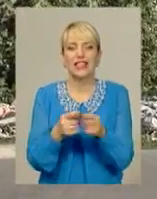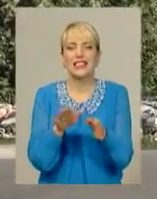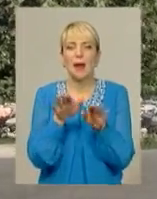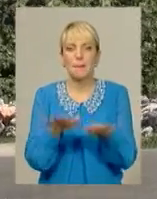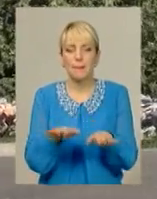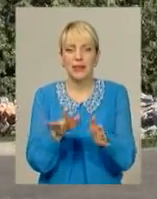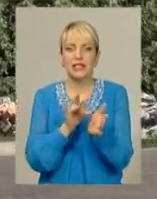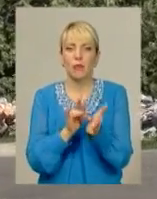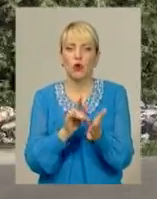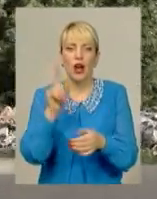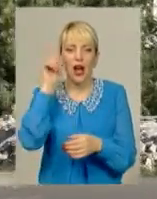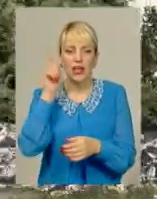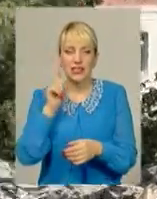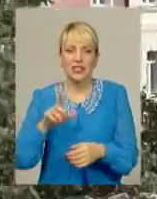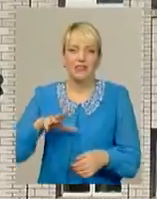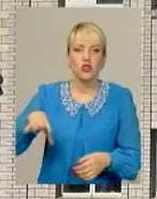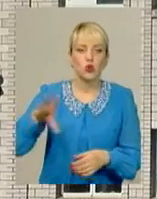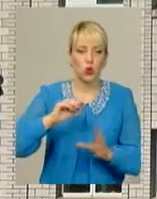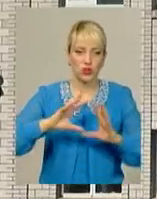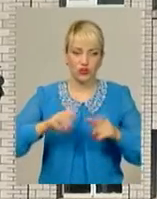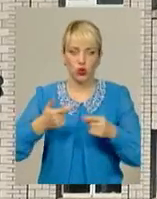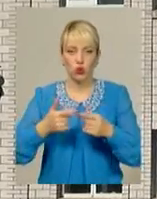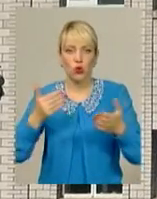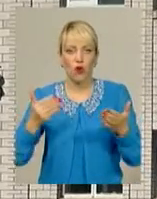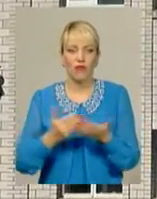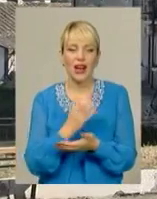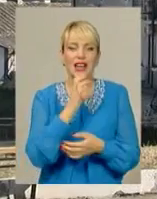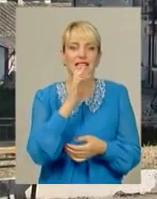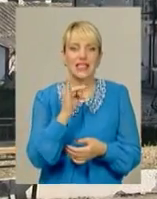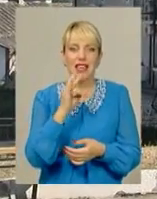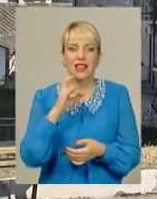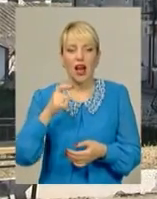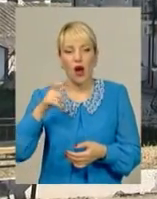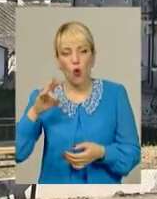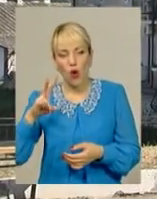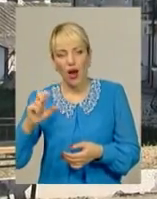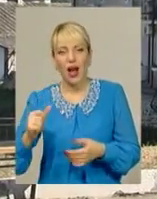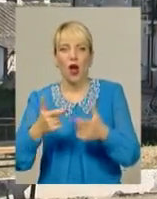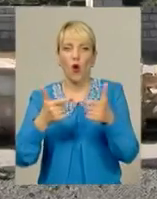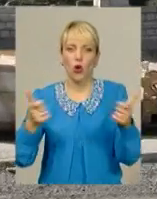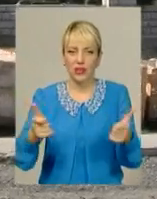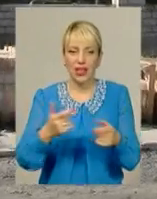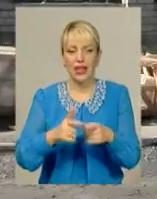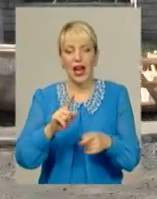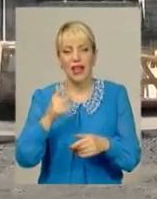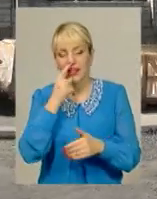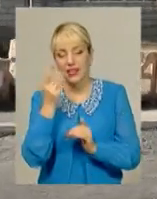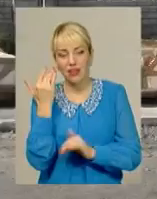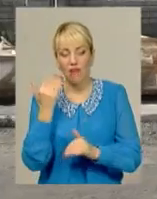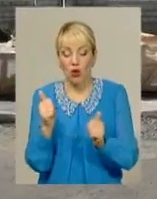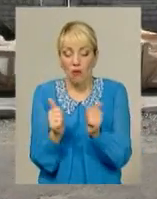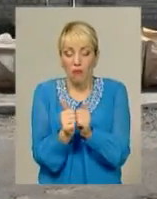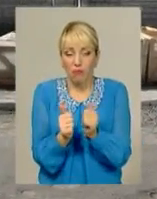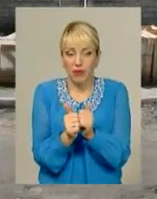хасидів з усього світу. Тут поряд нова синагога, трохи далі готелі для приїжджих вірян. Та зовсім недавно, прямісінько по